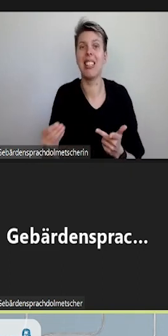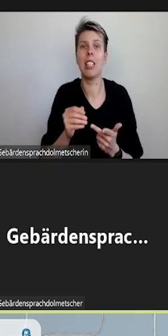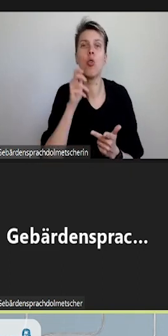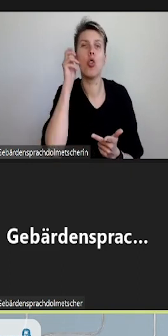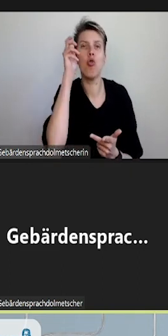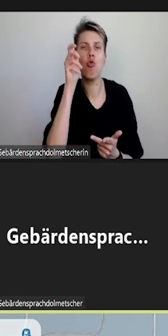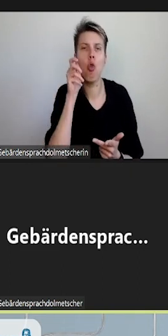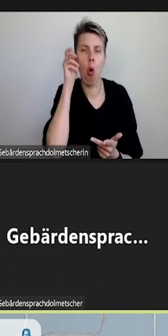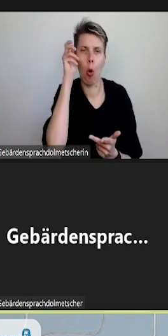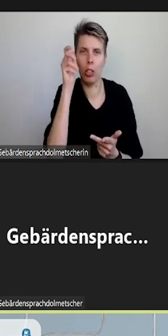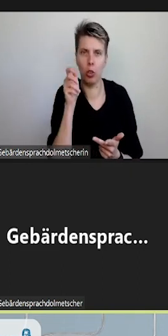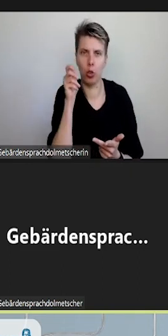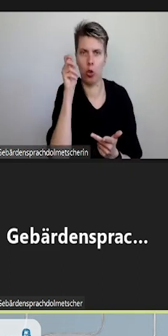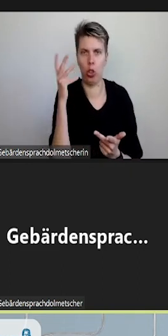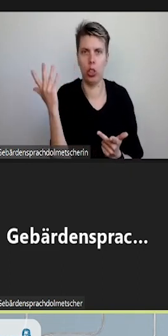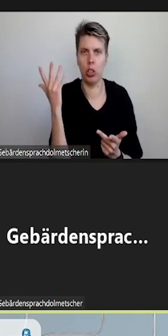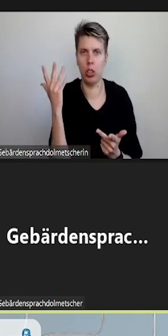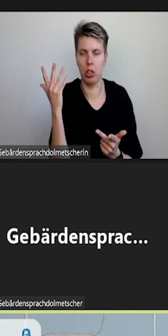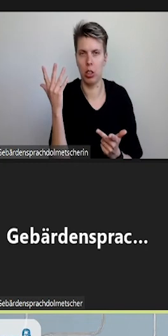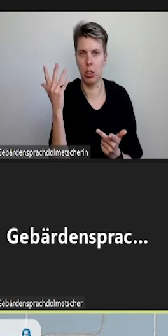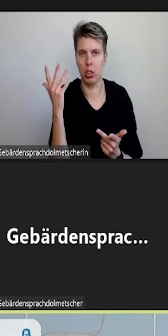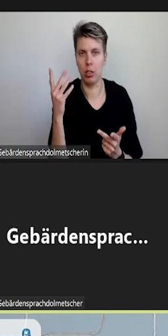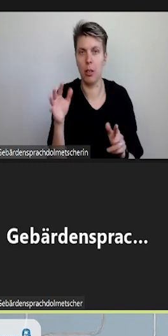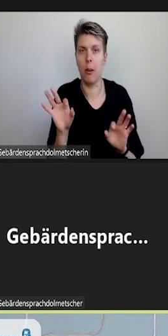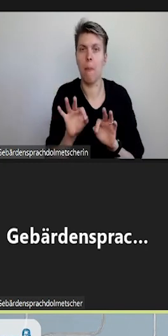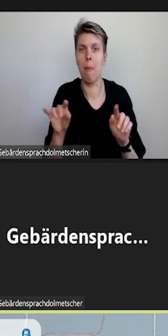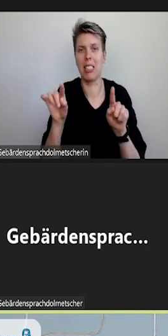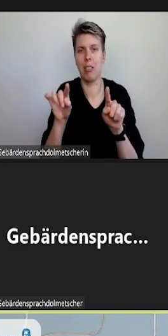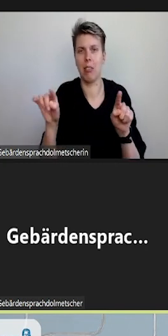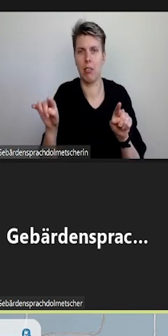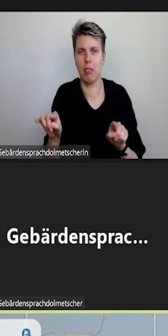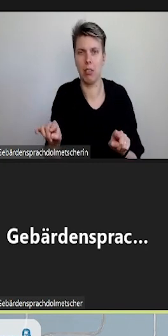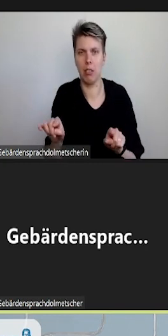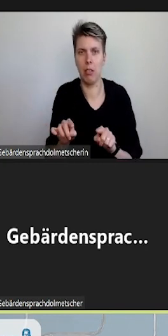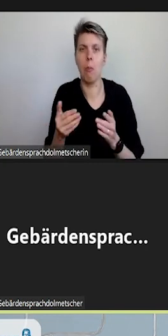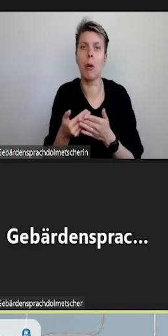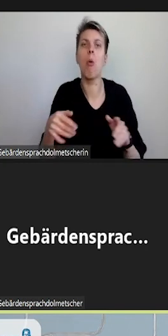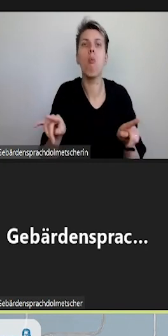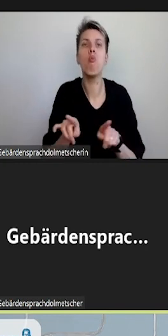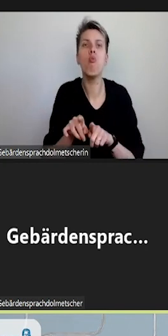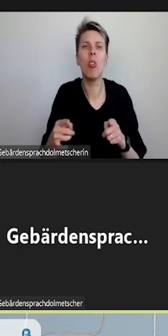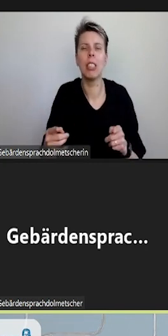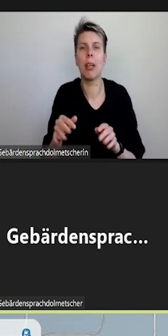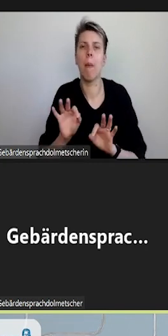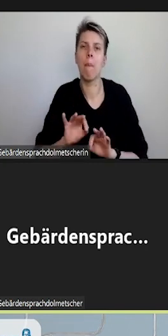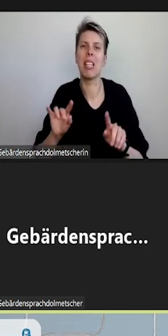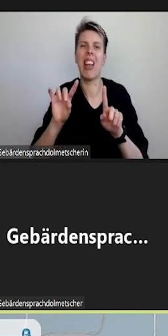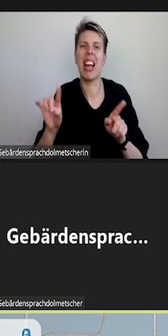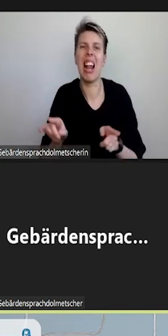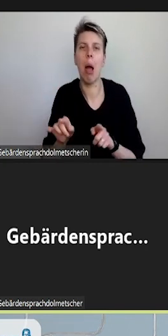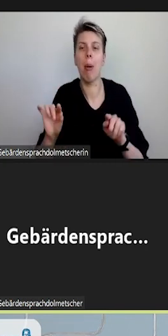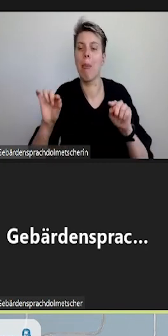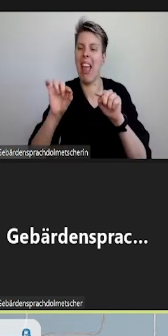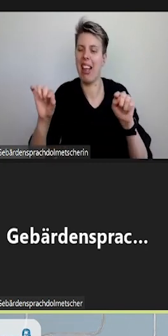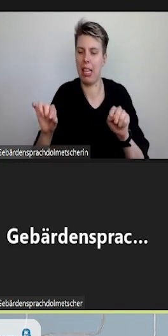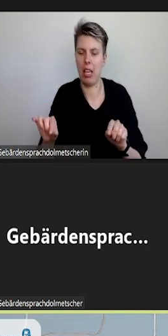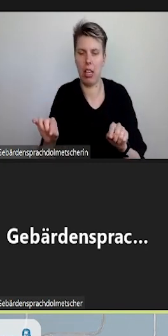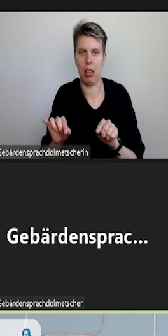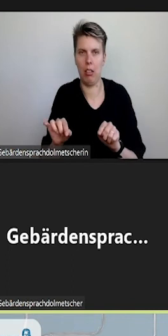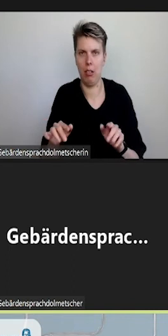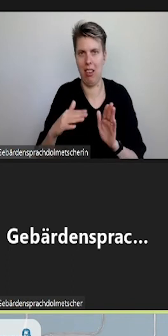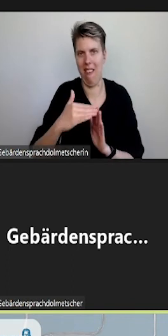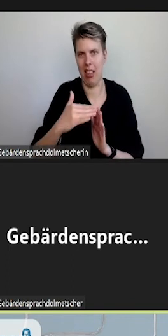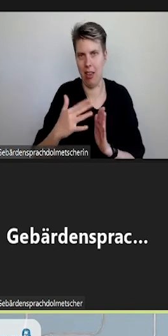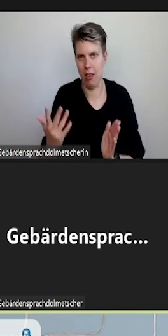in eckigen Klammern gesetzt werden. Zum Beispiel Musik. Und Untertitel sollten